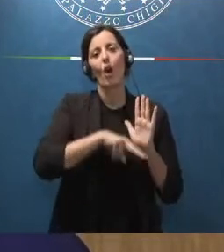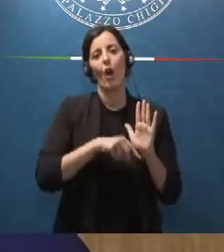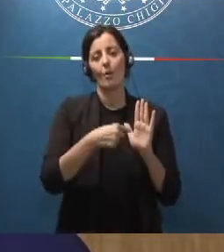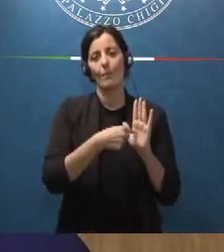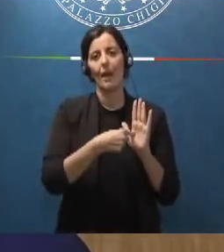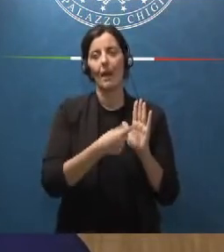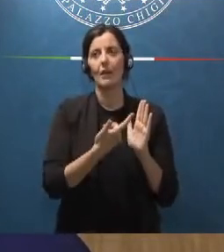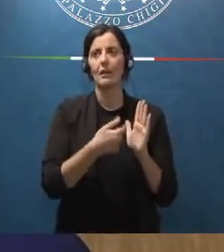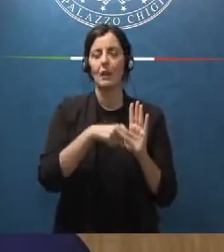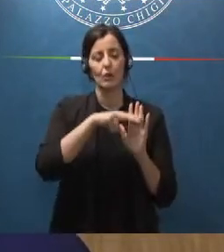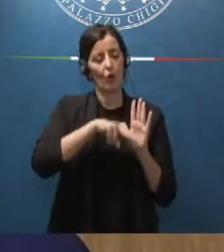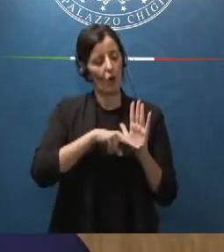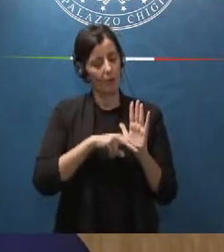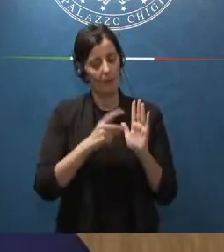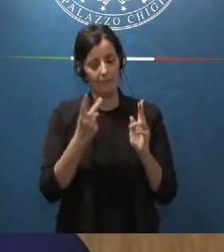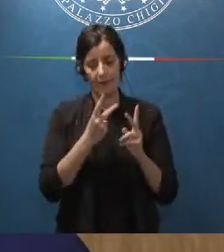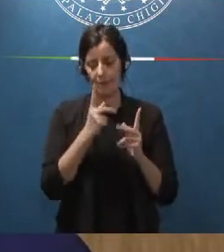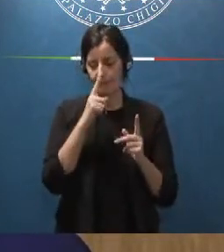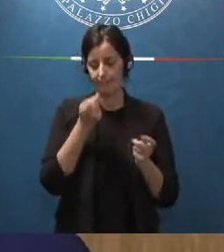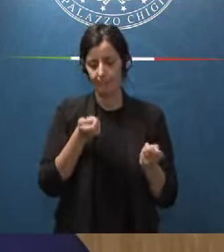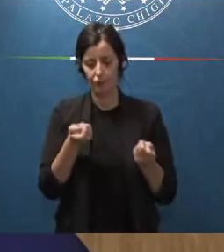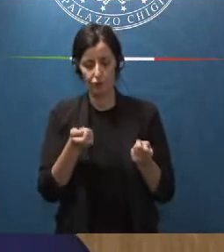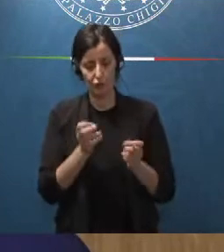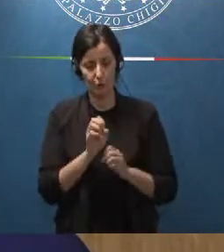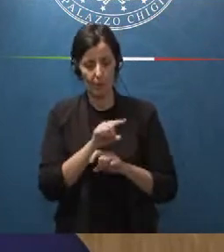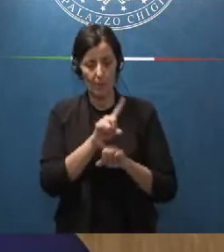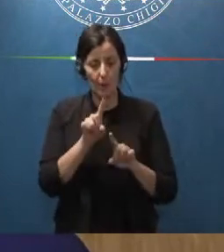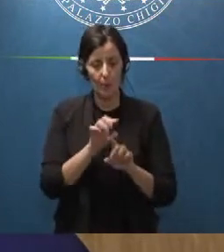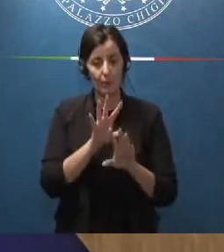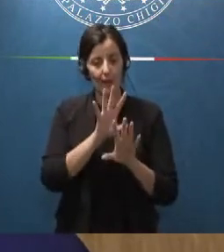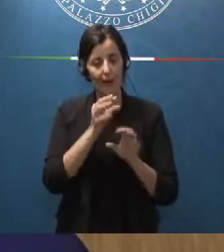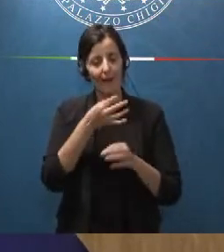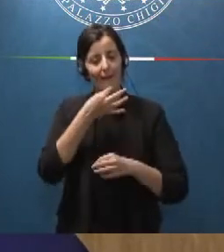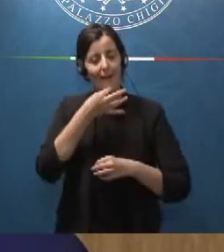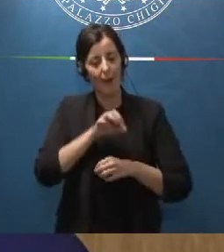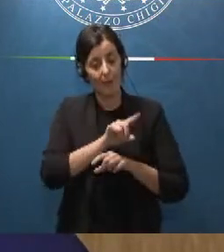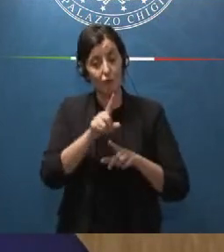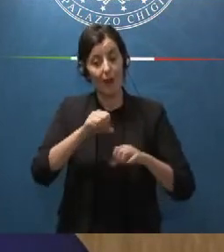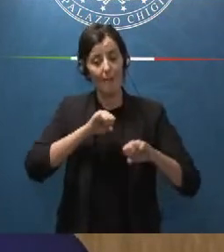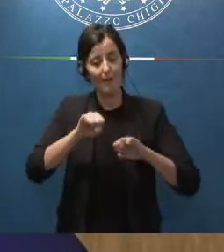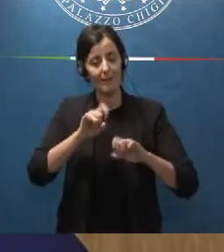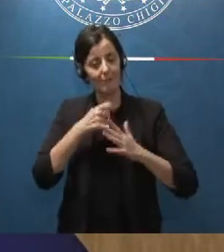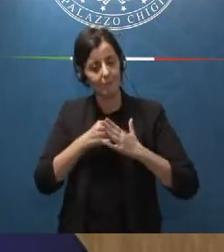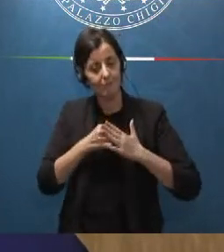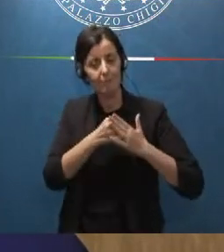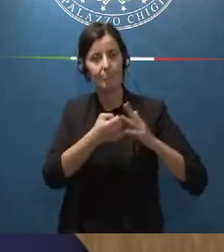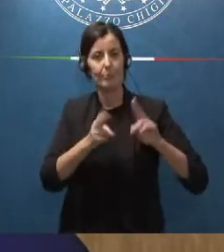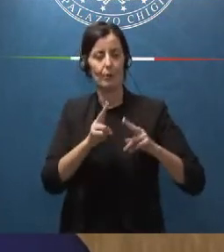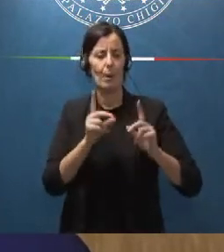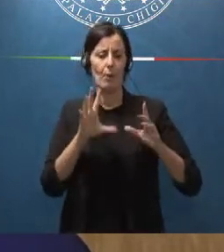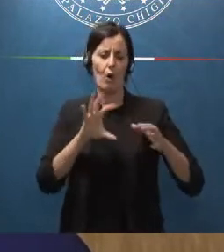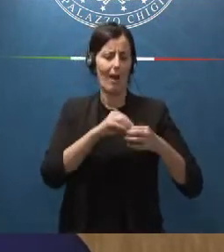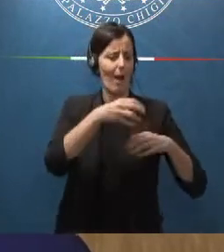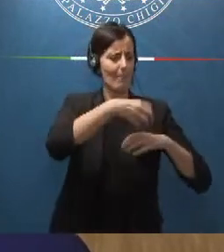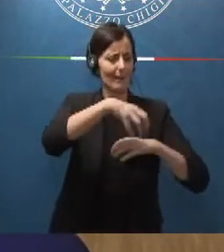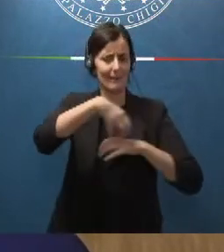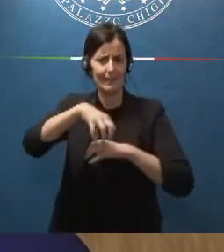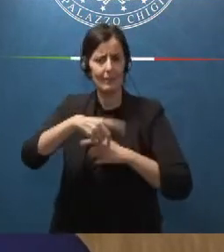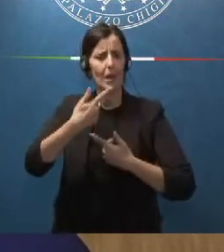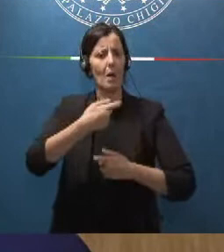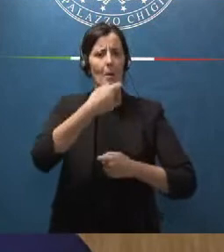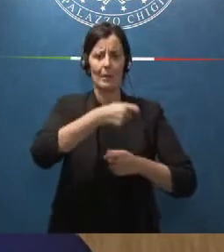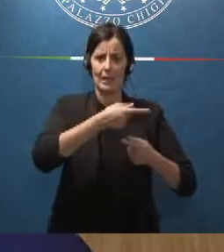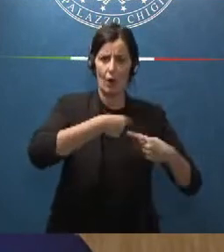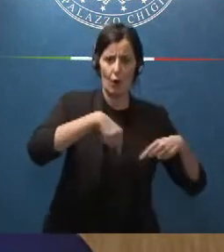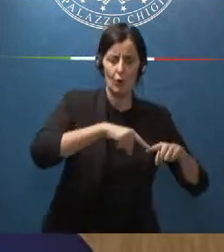sostanzialmente disciplinano il rafforzamento della capacità amministrativa di diversi ministeri la presidenza del